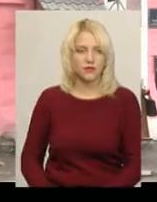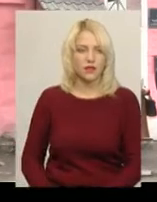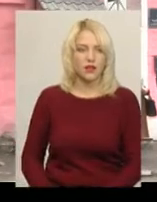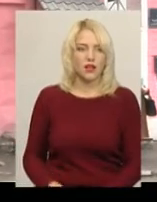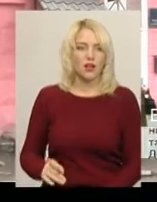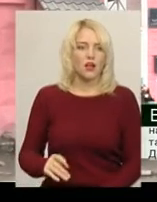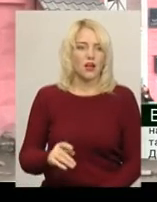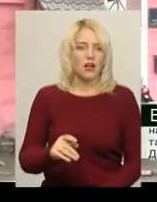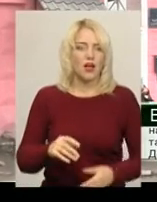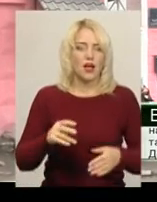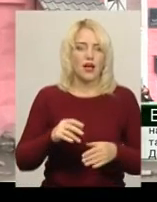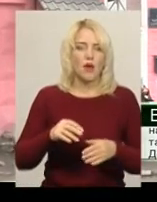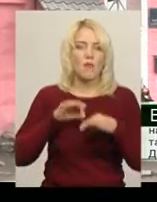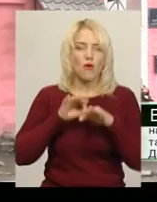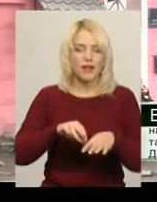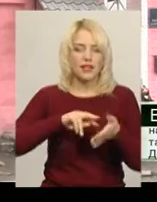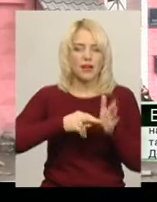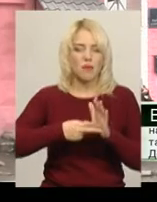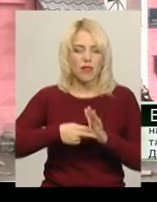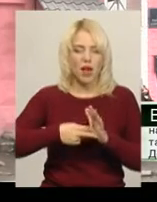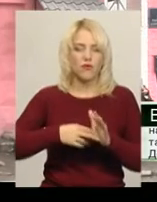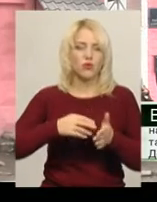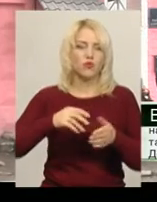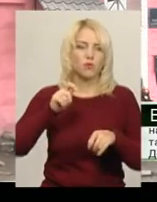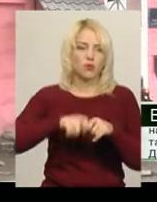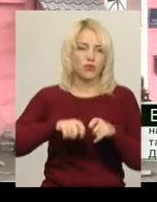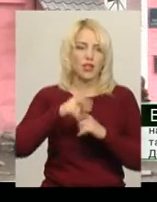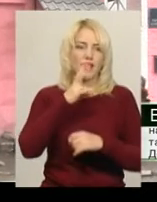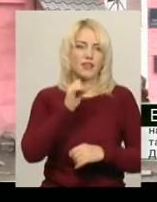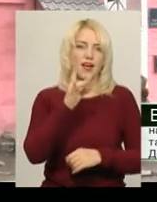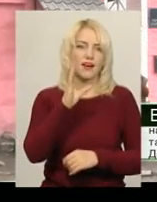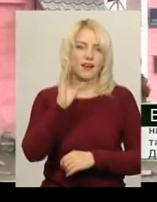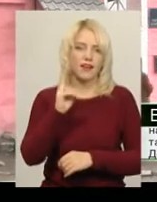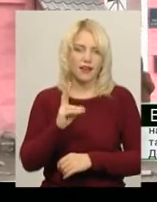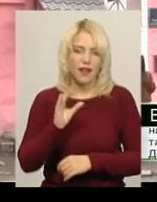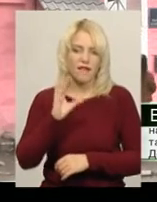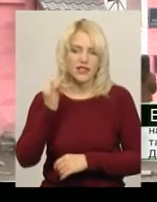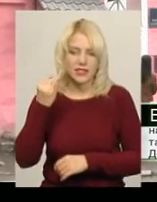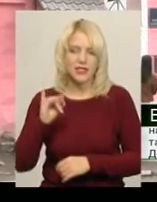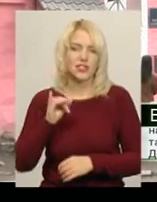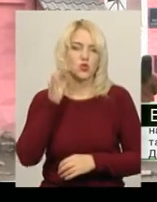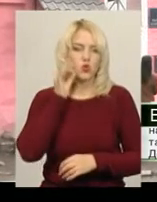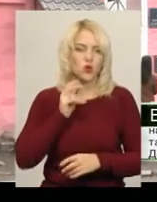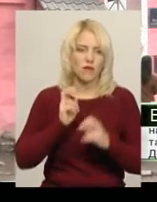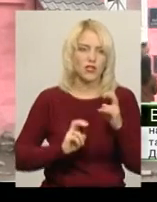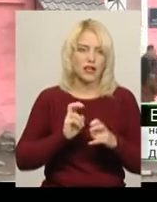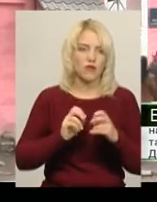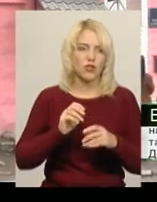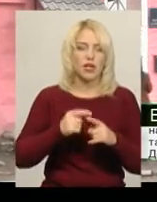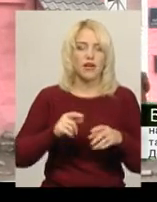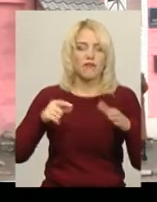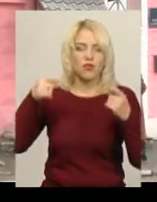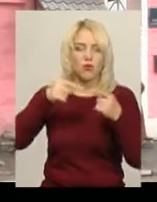«Метові проведення планової перевірки – то в Наркевицький цукровий завод. Перед проведення планової перевірки відповідності до